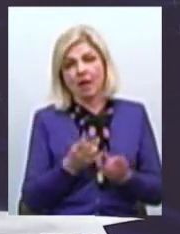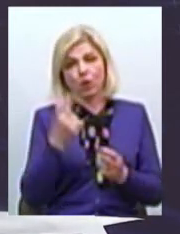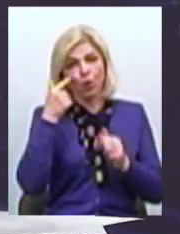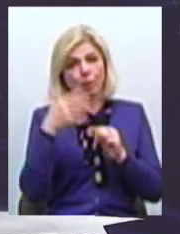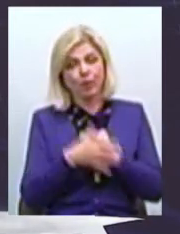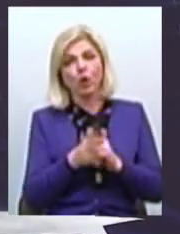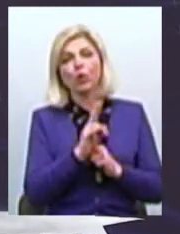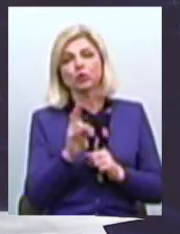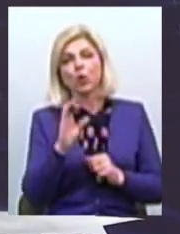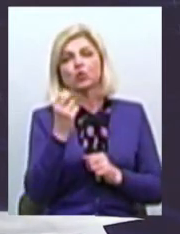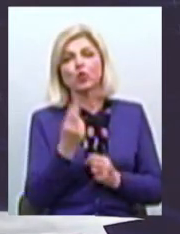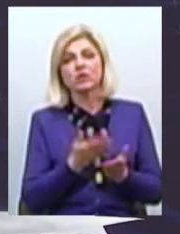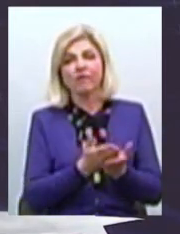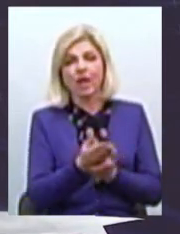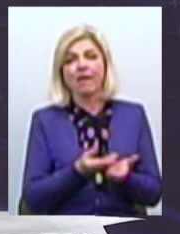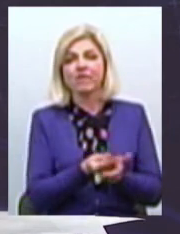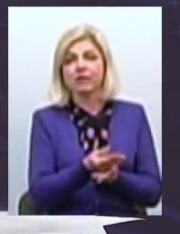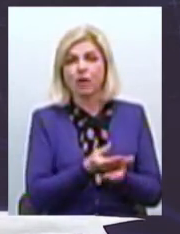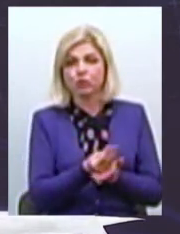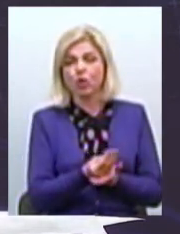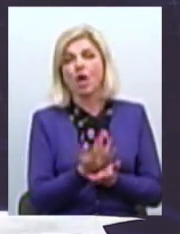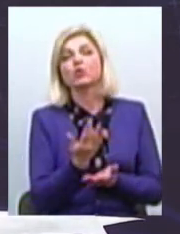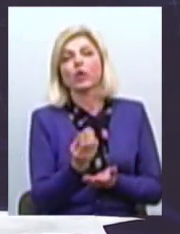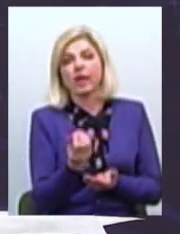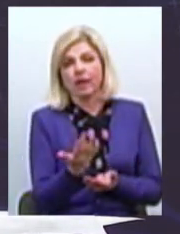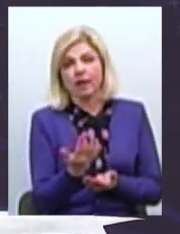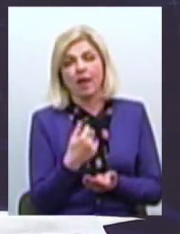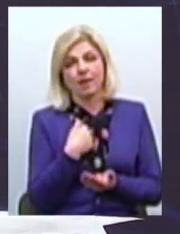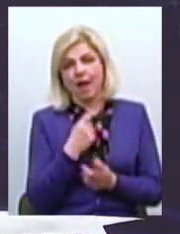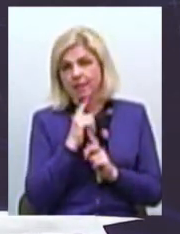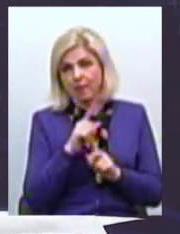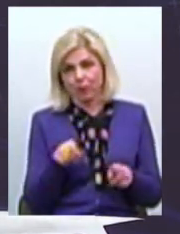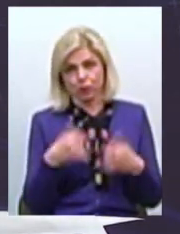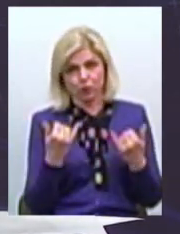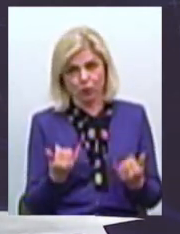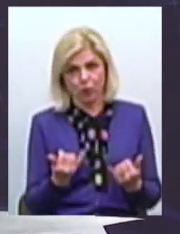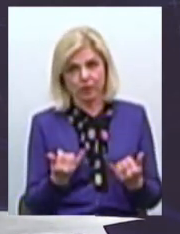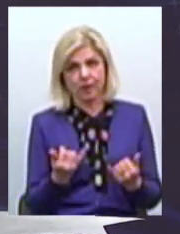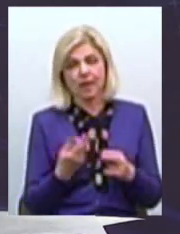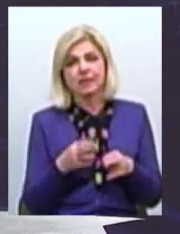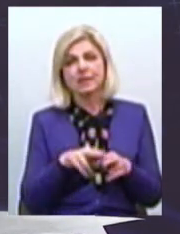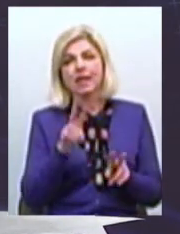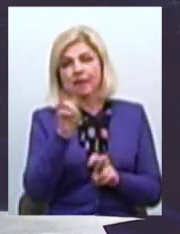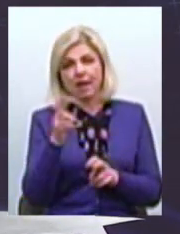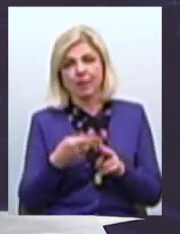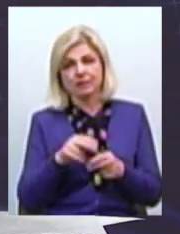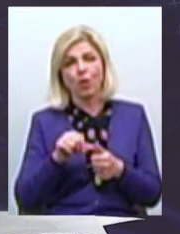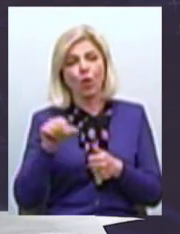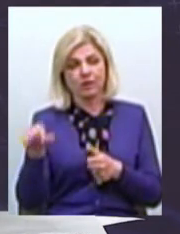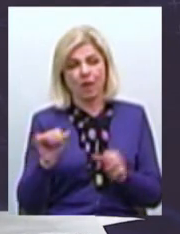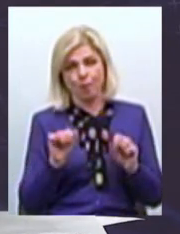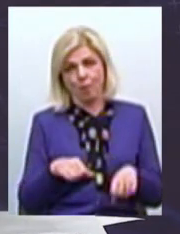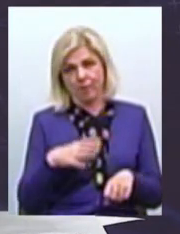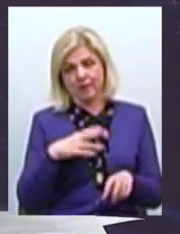хто соціальну сферу фінансує Наскільки, хто наскільки Я не буду сьогодні Цю тему, це окремо вважаю, може бути